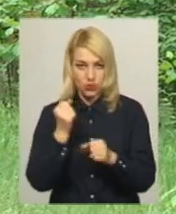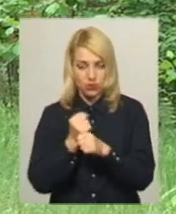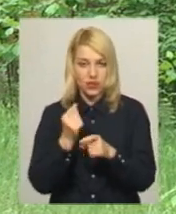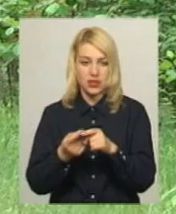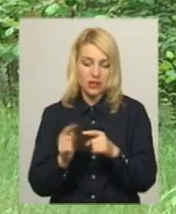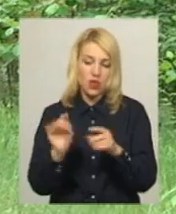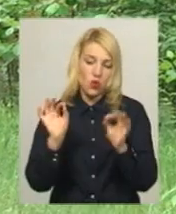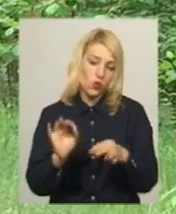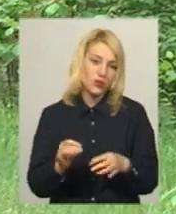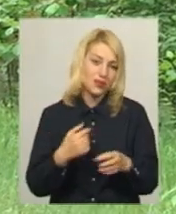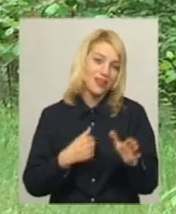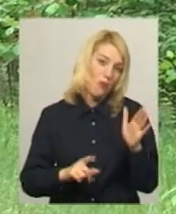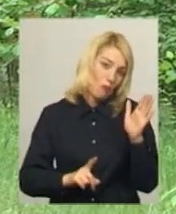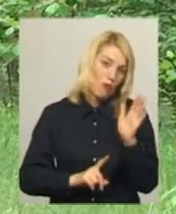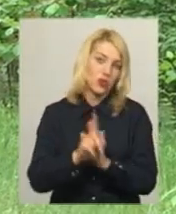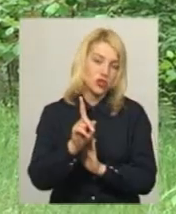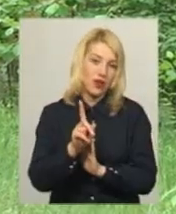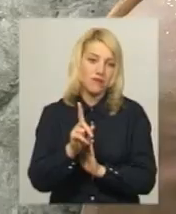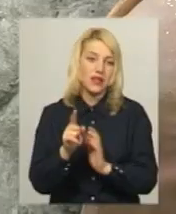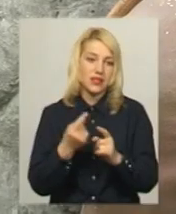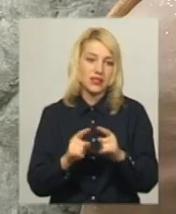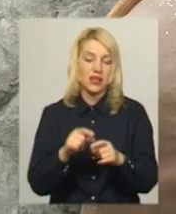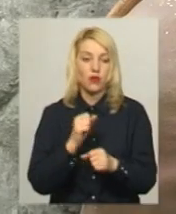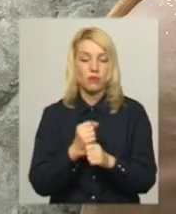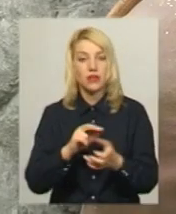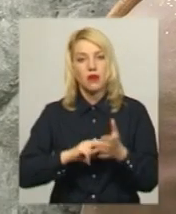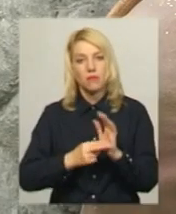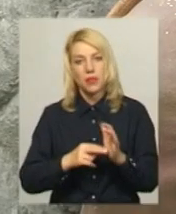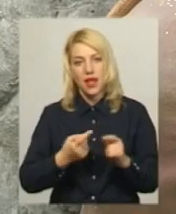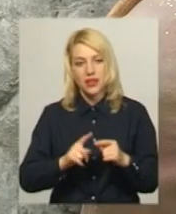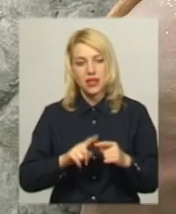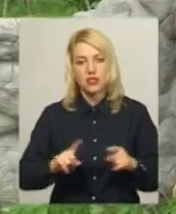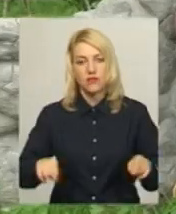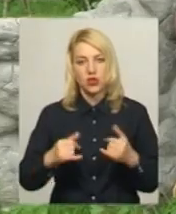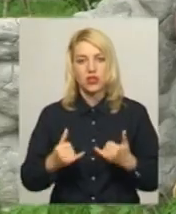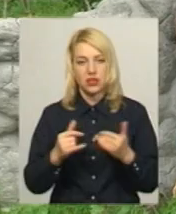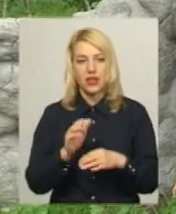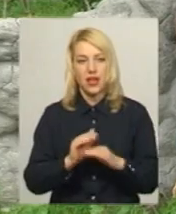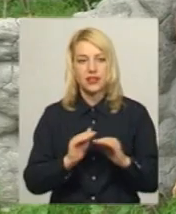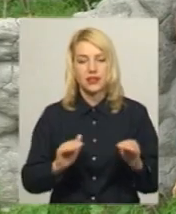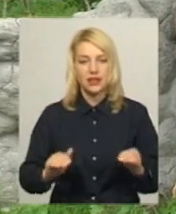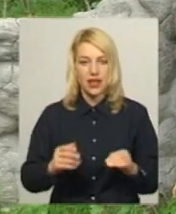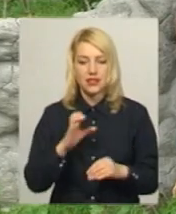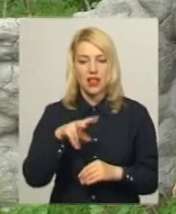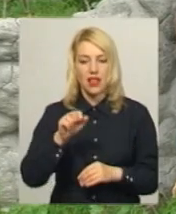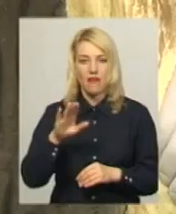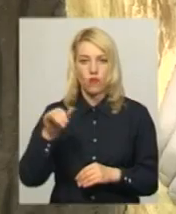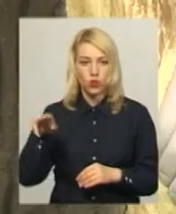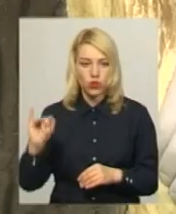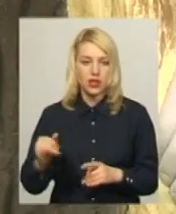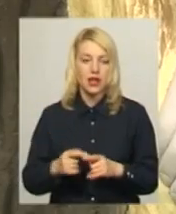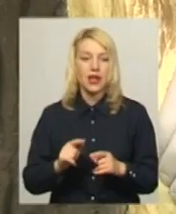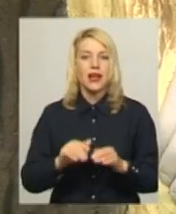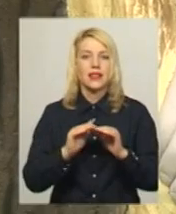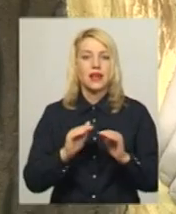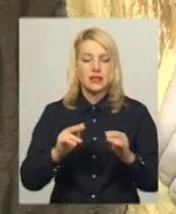почав це робити. В планах Миця – створити для маленьких мешканців славути дитячий майданчик мініатюру замку